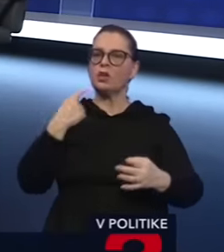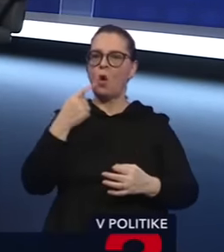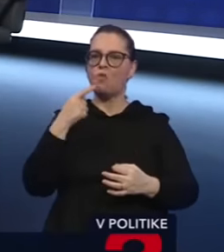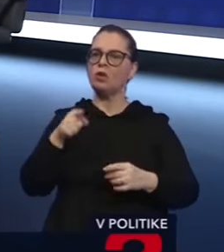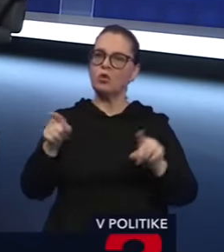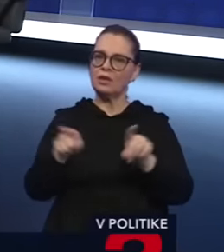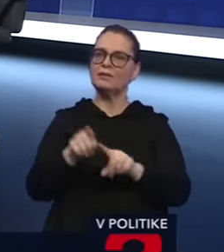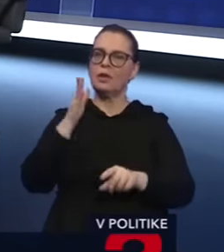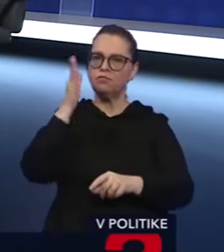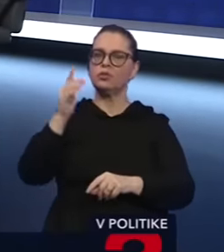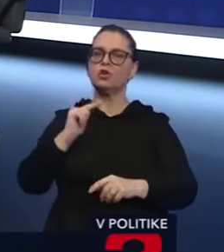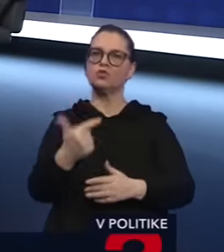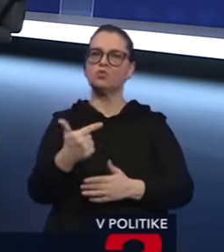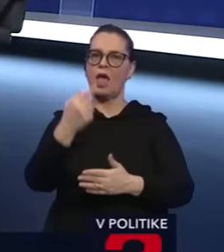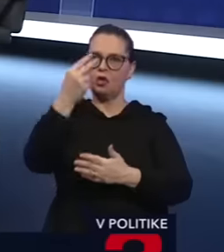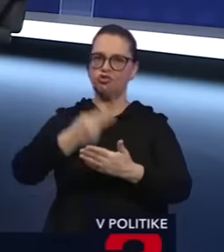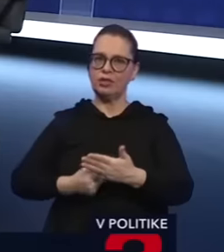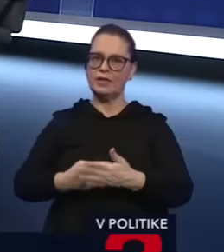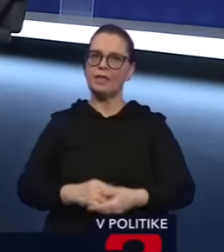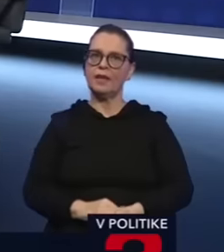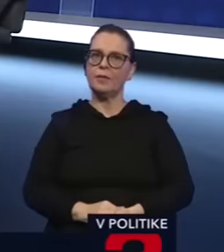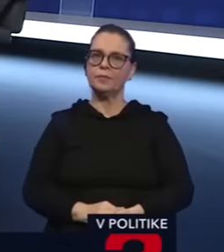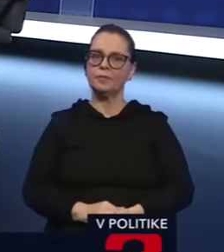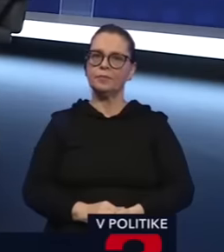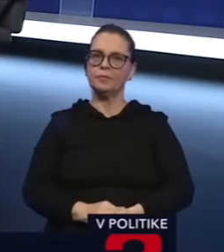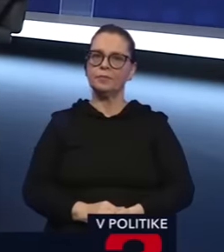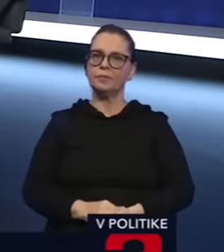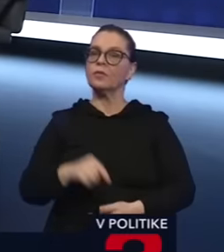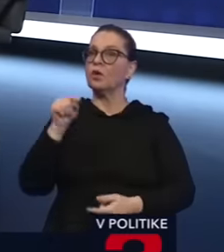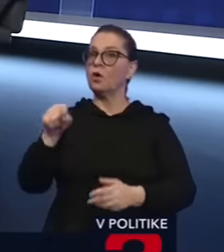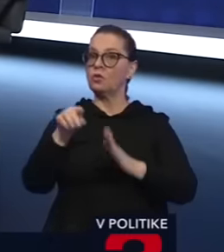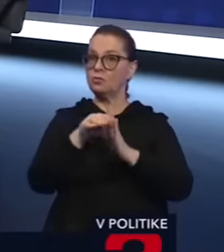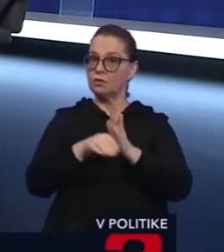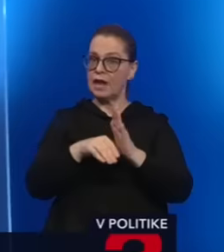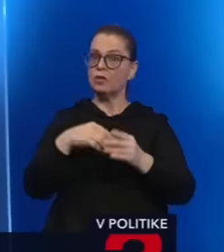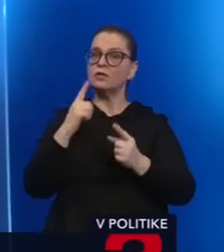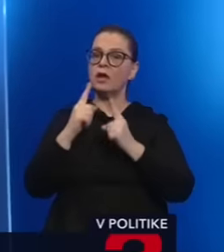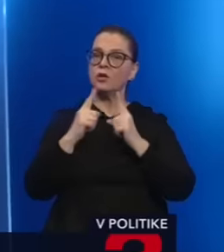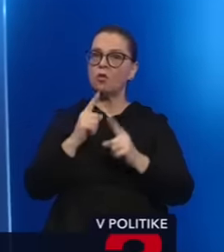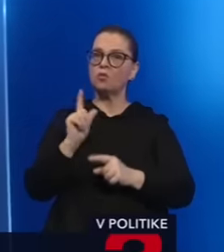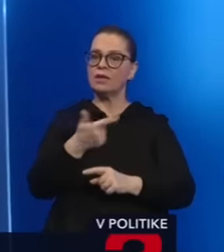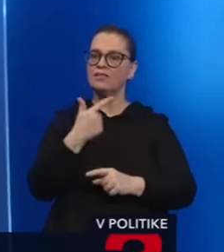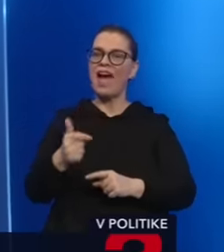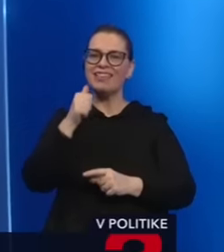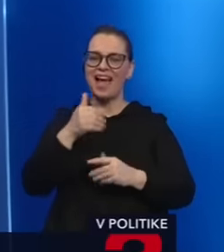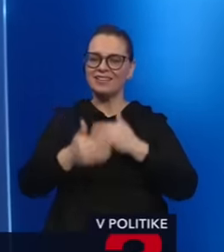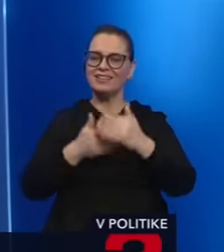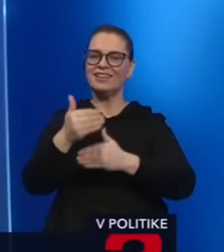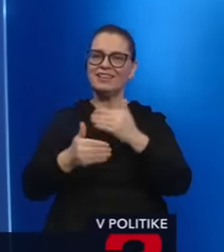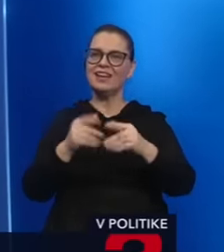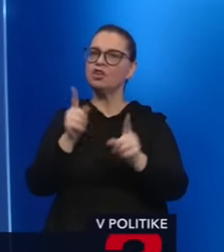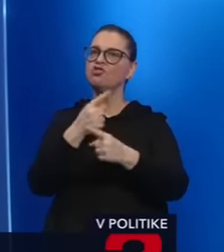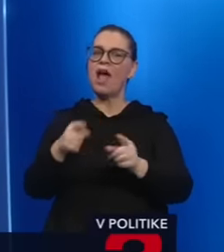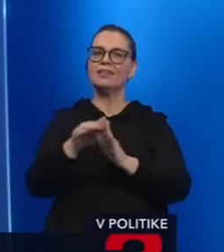tak urobíte aj v druhom čítaní. Pán redaktor, o tomto zákone sa roklí tuším 12. deň. Žiaden zákon v deňách Slovenska